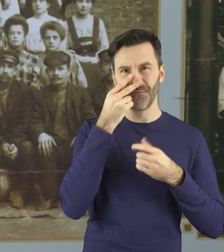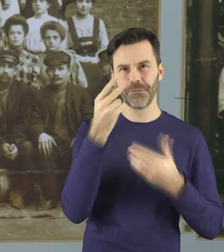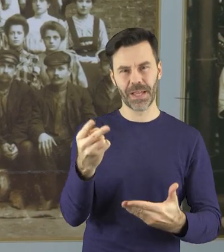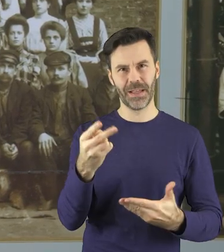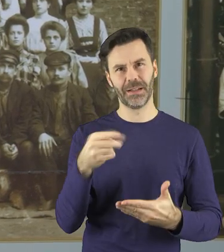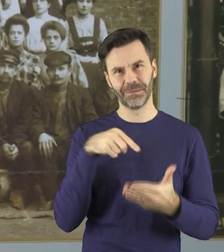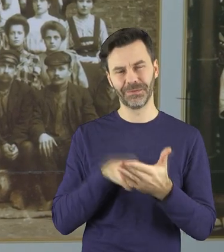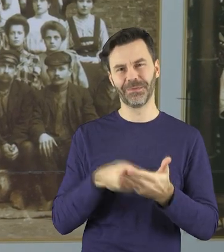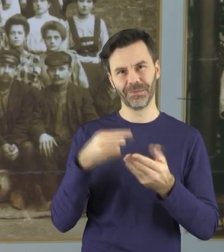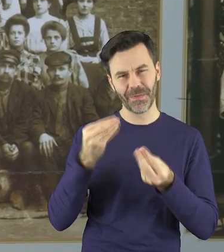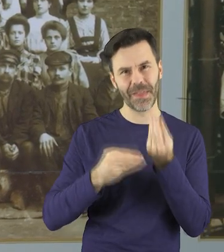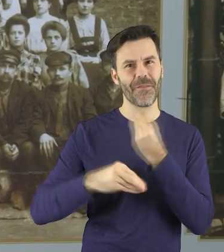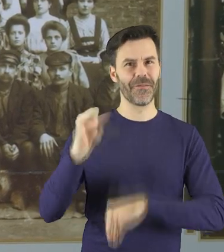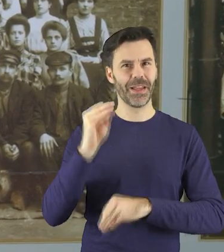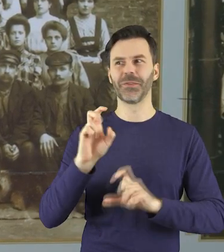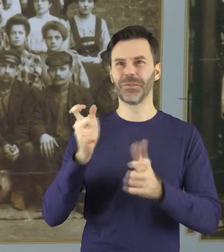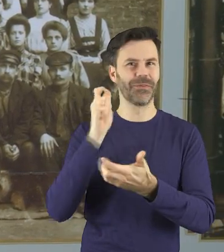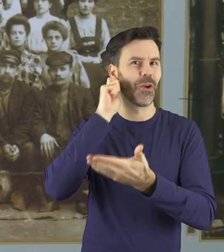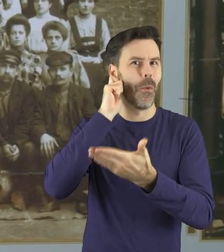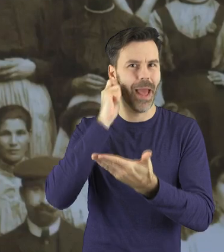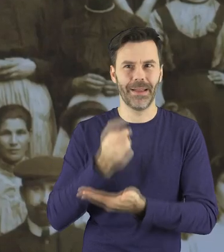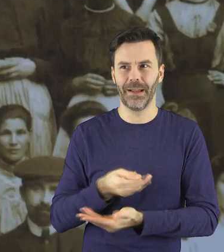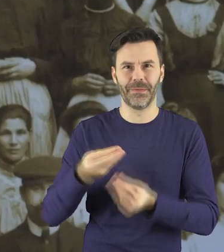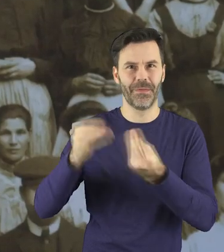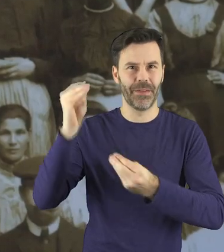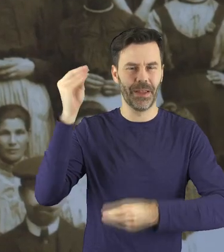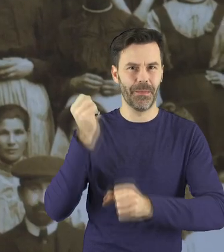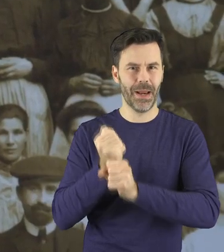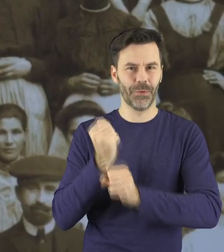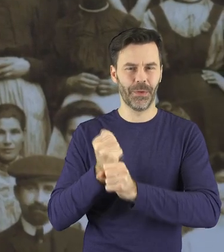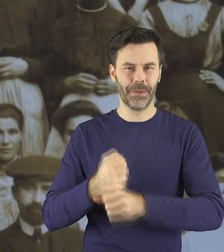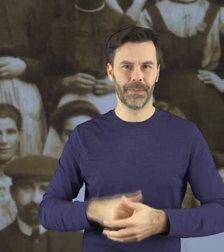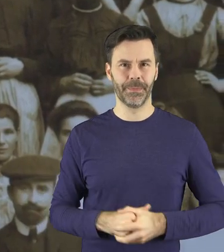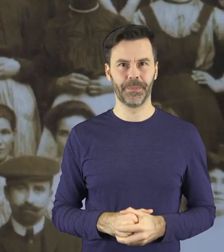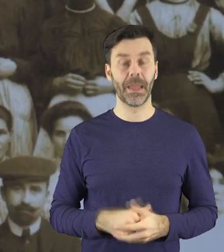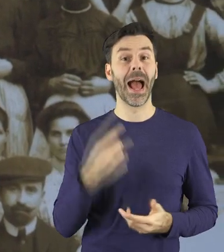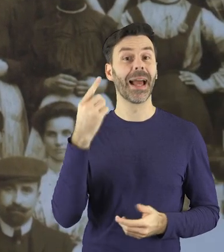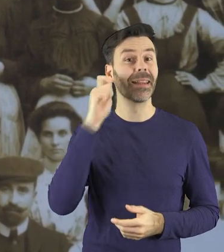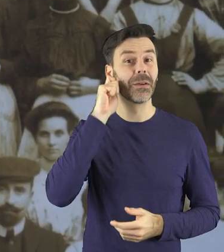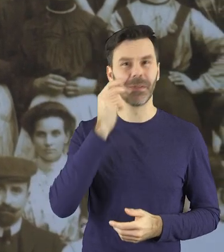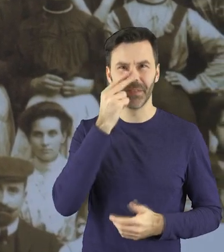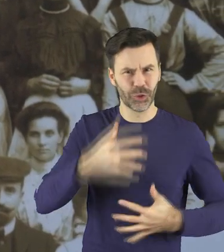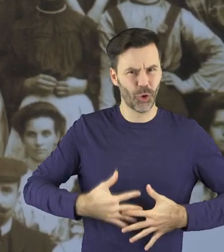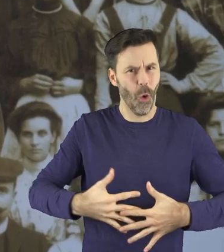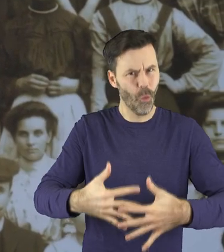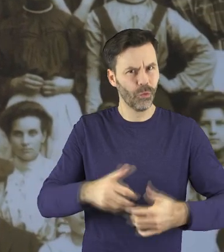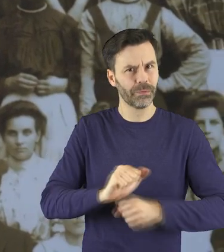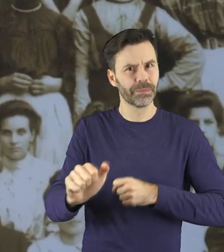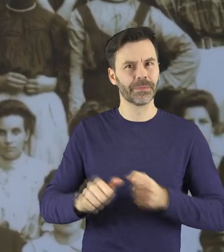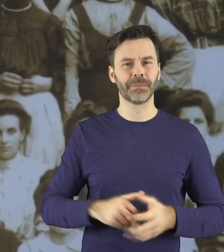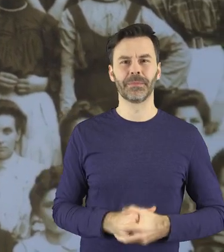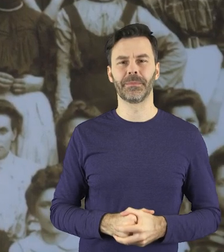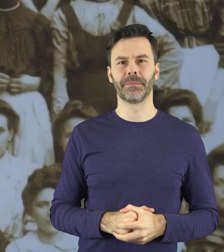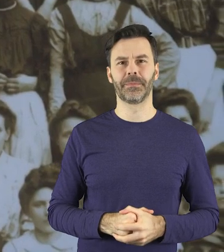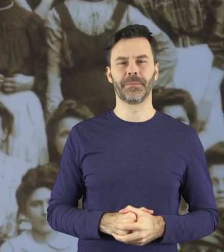widać właśnie dominującą ilość kobiet sfotografowanych. Jedna z nich jest nawet w